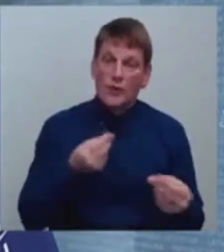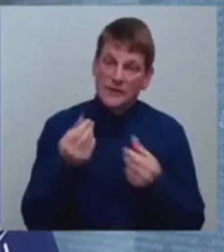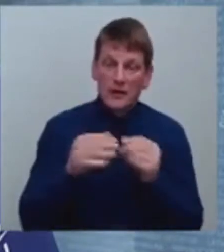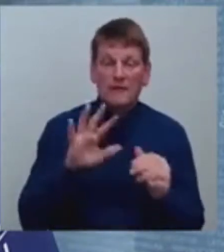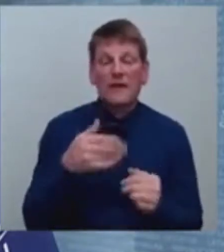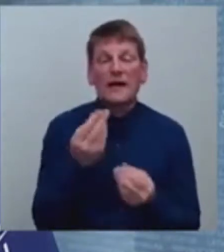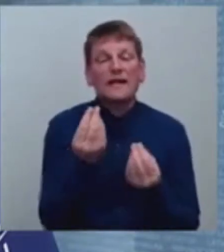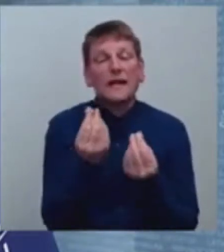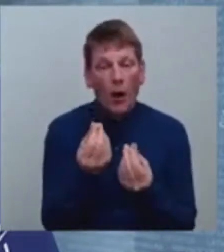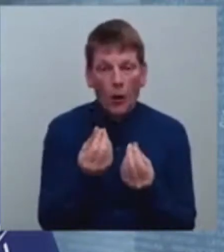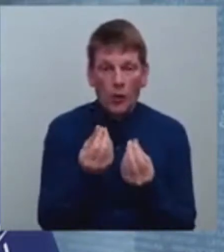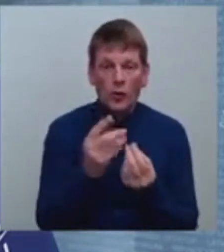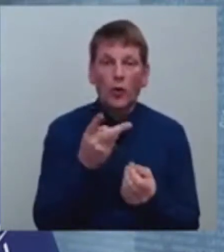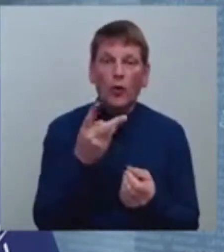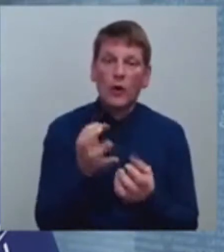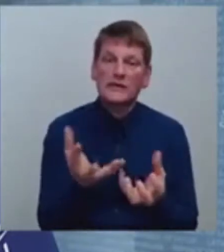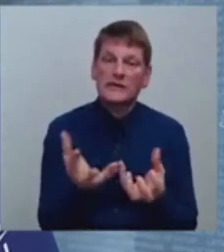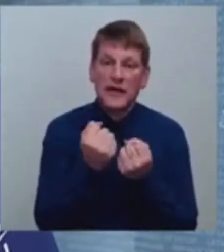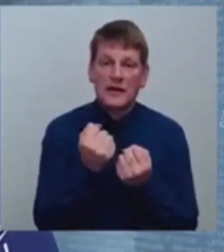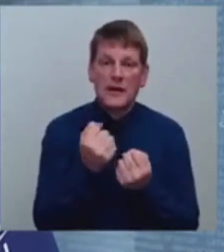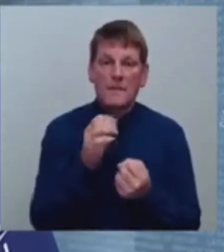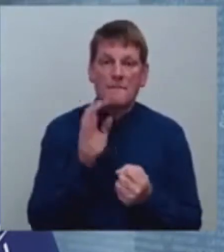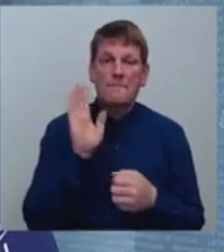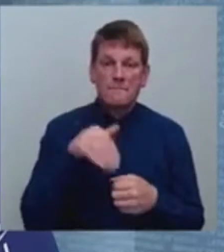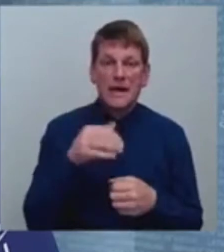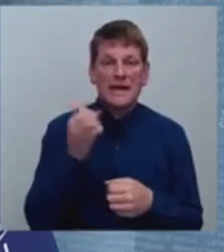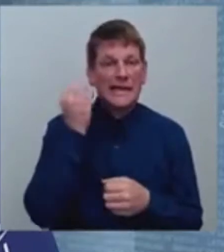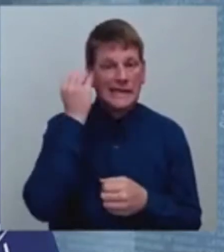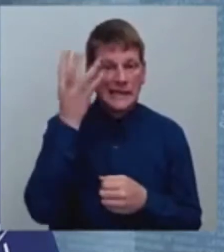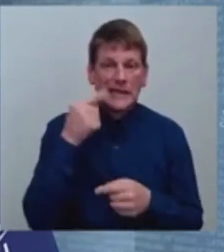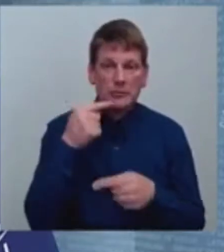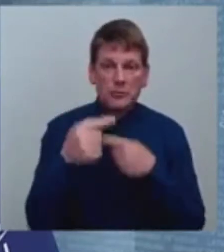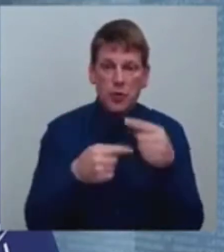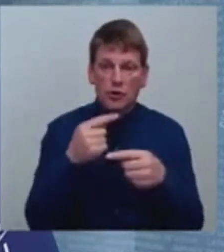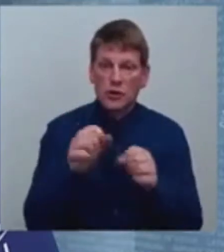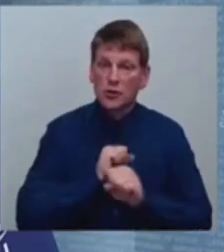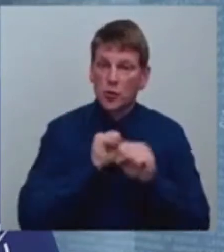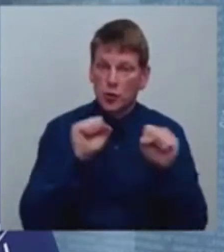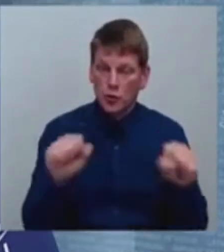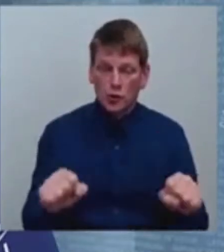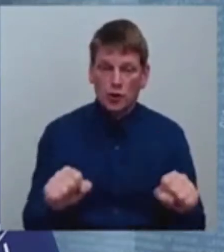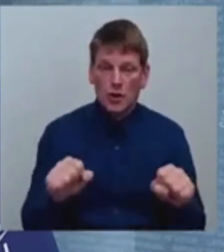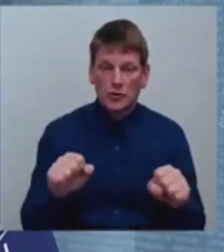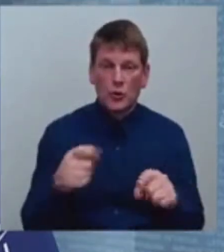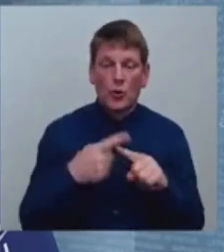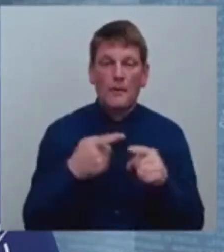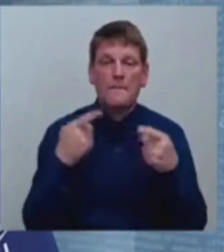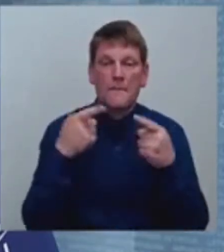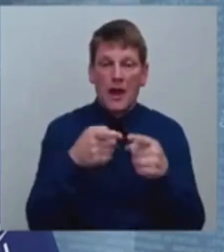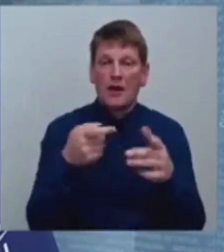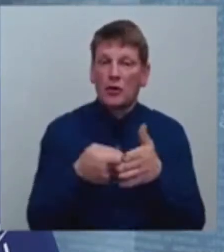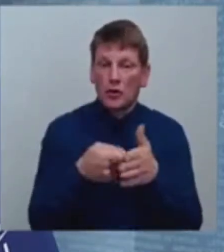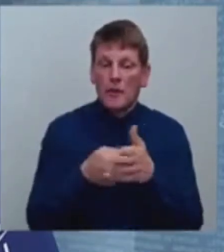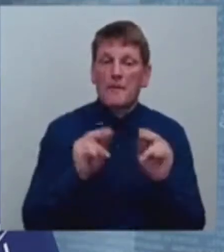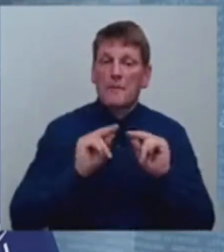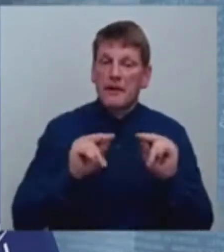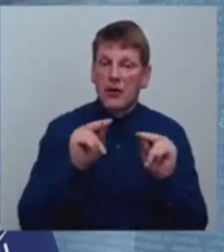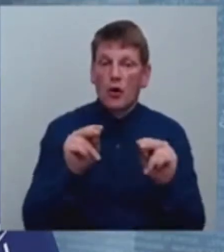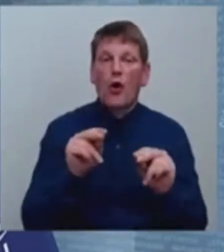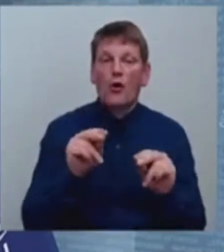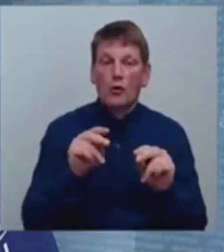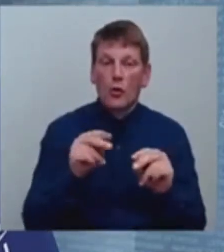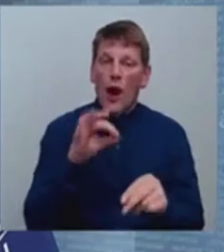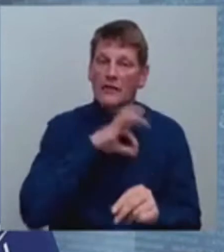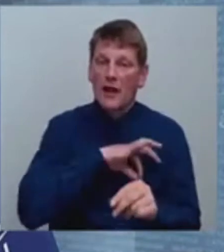ko saņem par izglītības procesu nodrošināšanu un mērķa dotāciju pedagoga atalgojuma